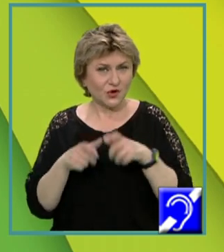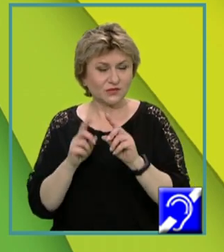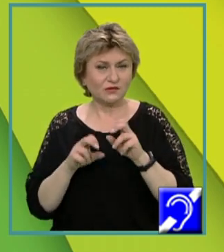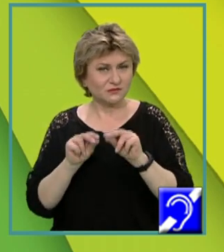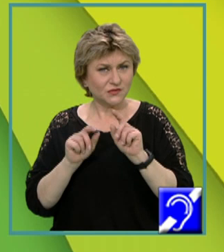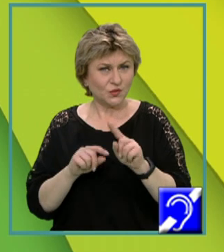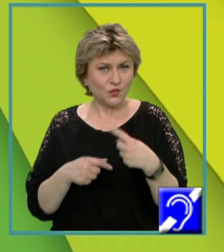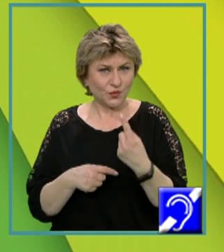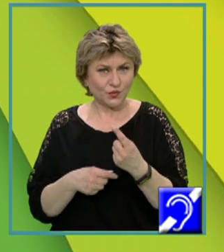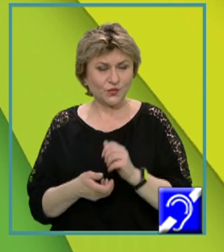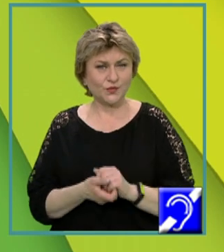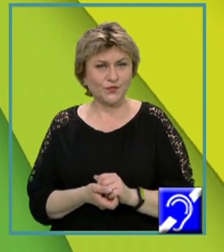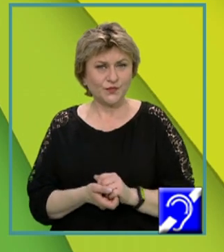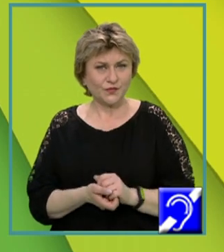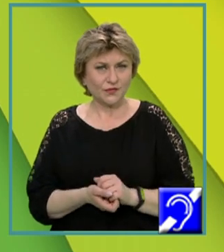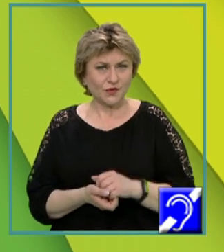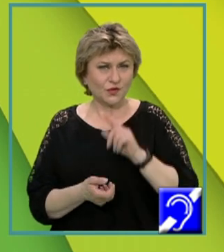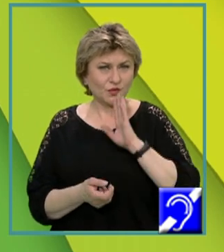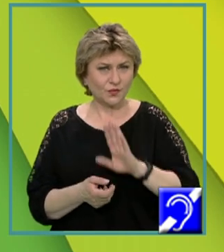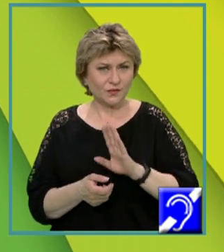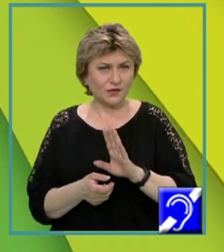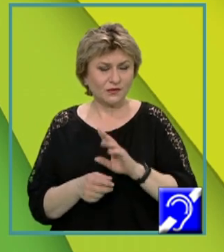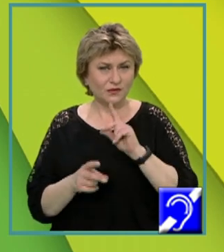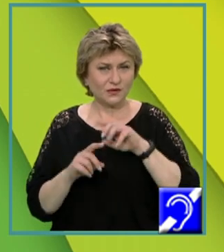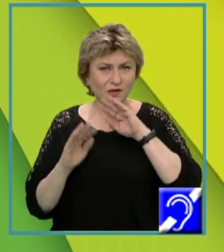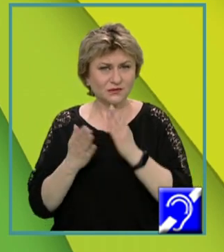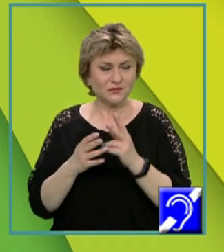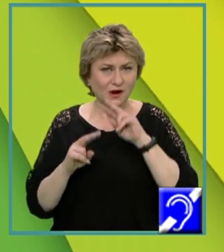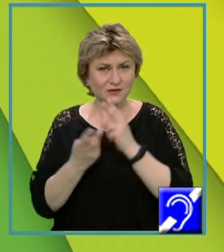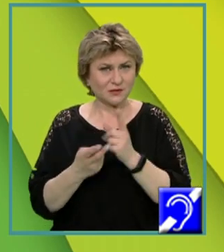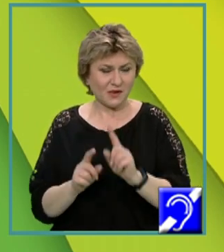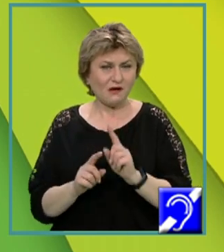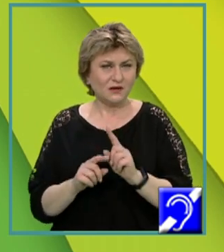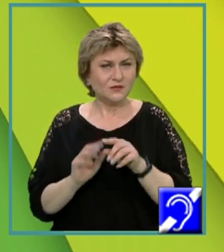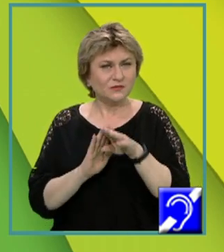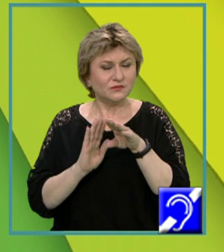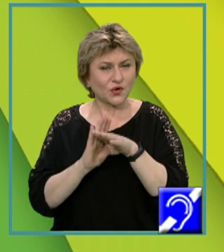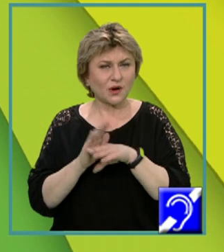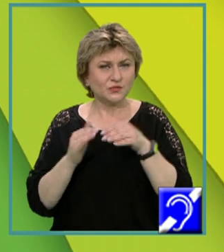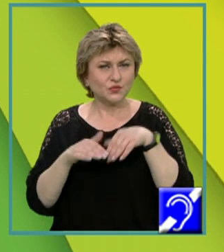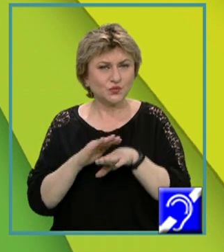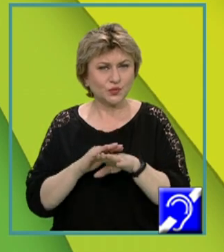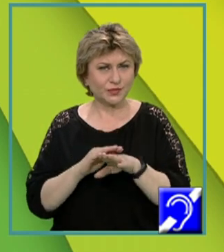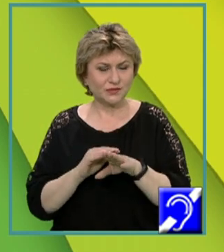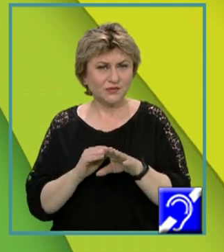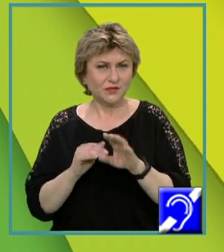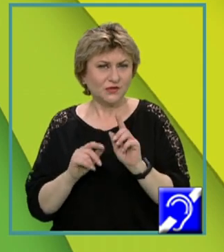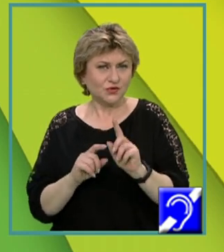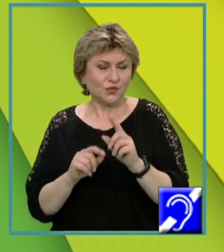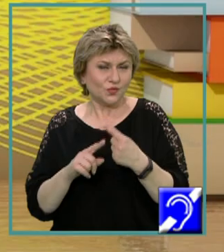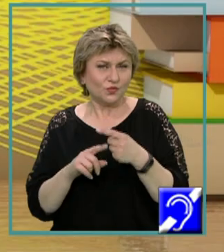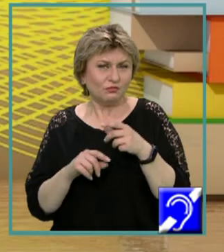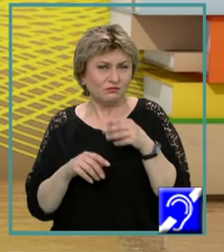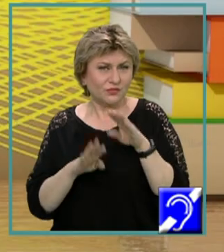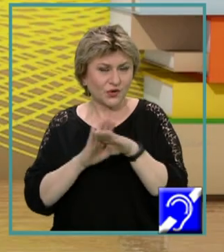al unuia, numit de asemenea subprogram apelant, este invocat celălalt și anume subprogramul apelat.